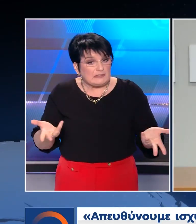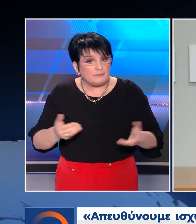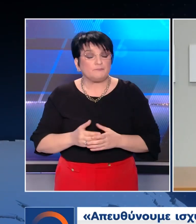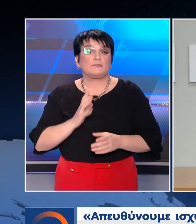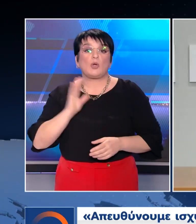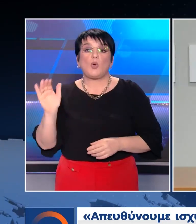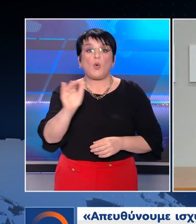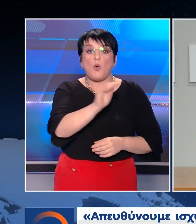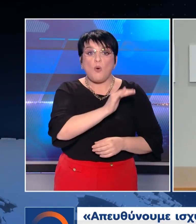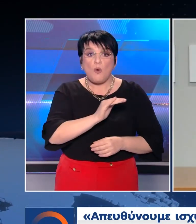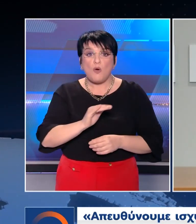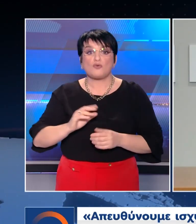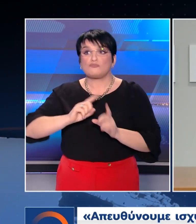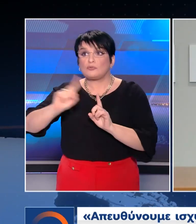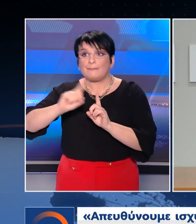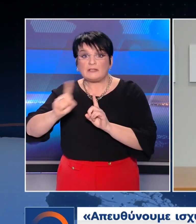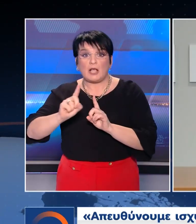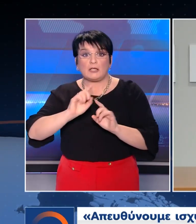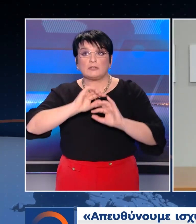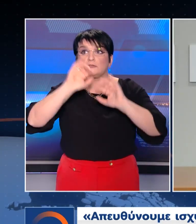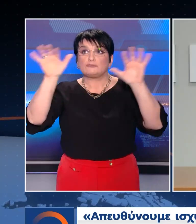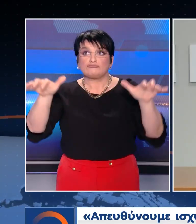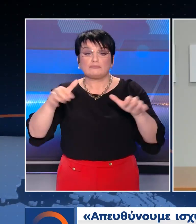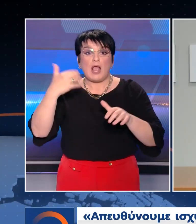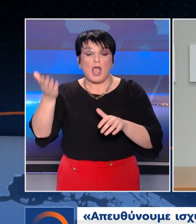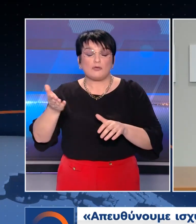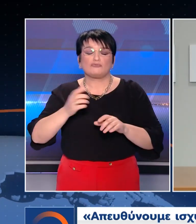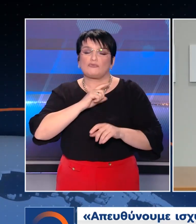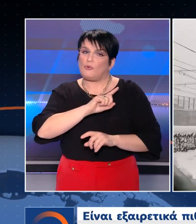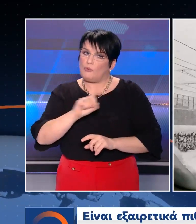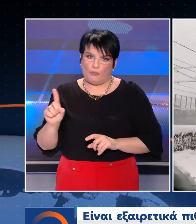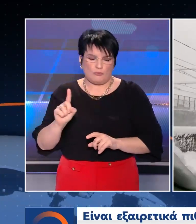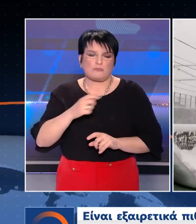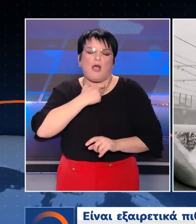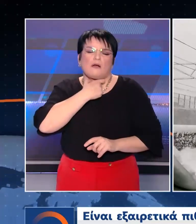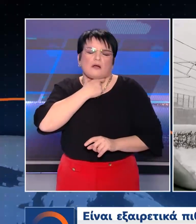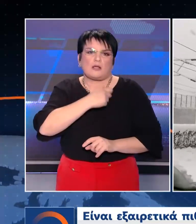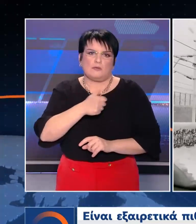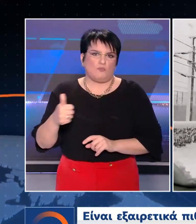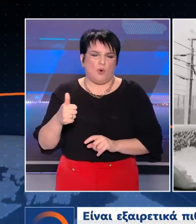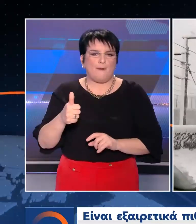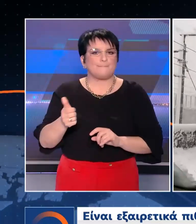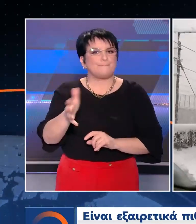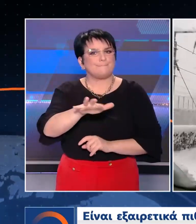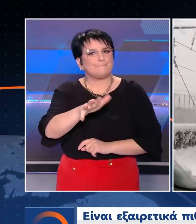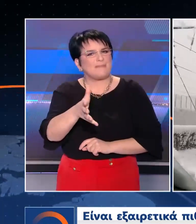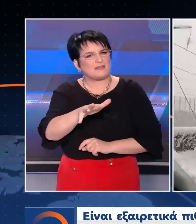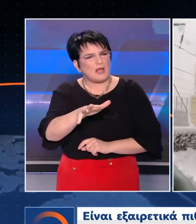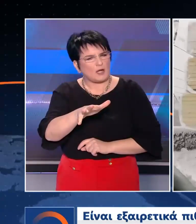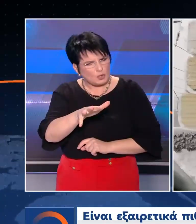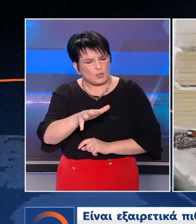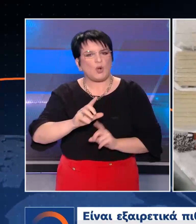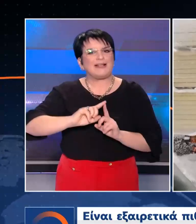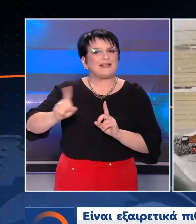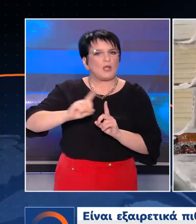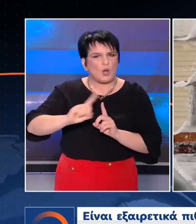πολίτες να περιερούσουν τις μετακινήσεις τους στις απολύτως απαραίτητες. Είναι εξαιρετικά πιθανό να απαγορευτεί η